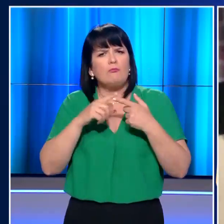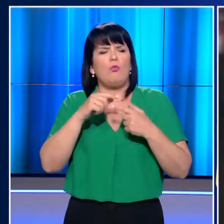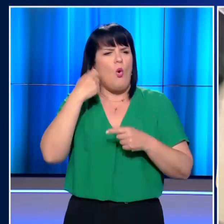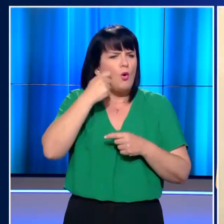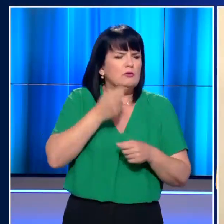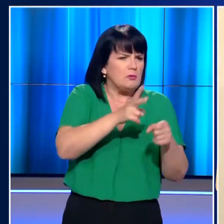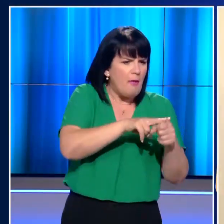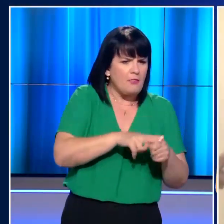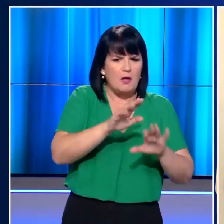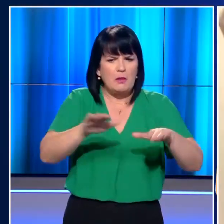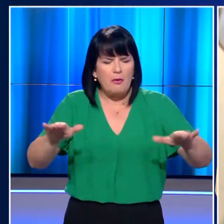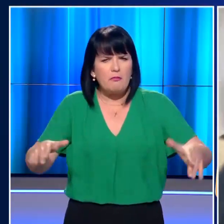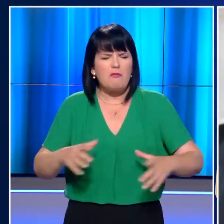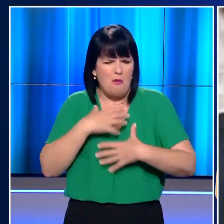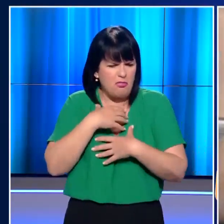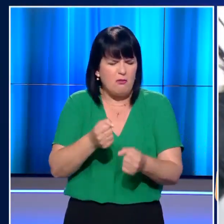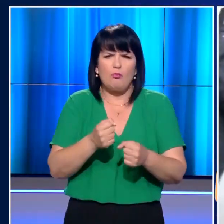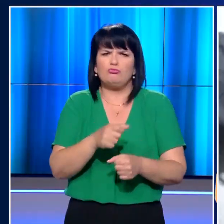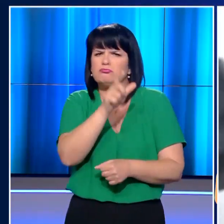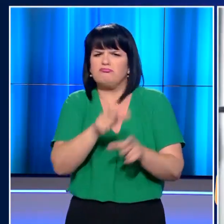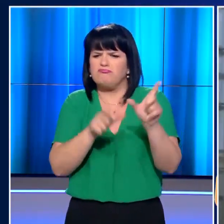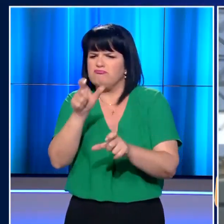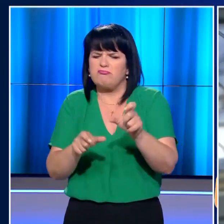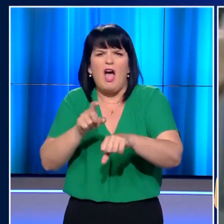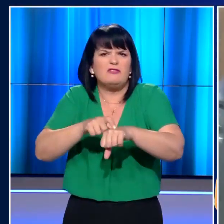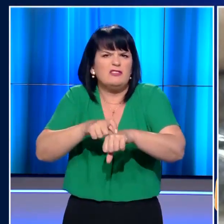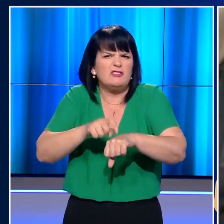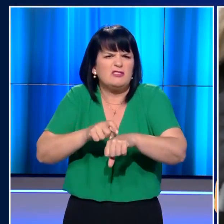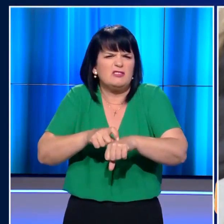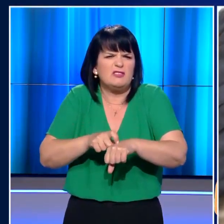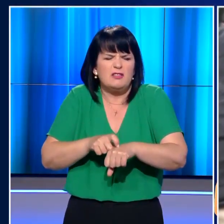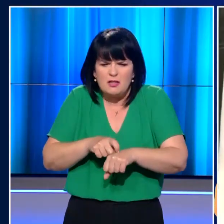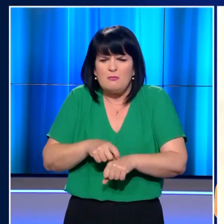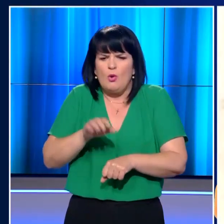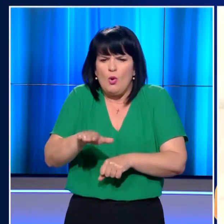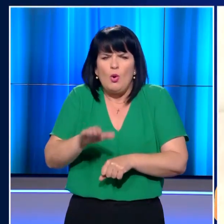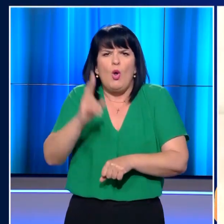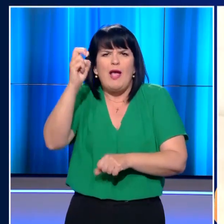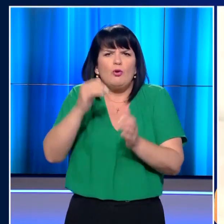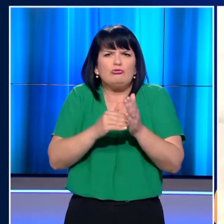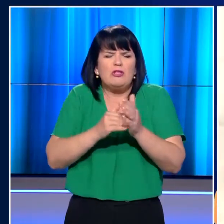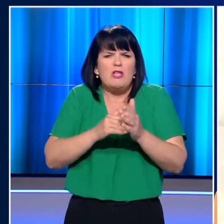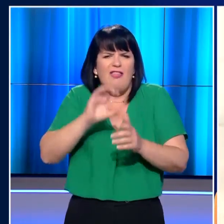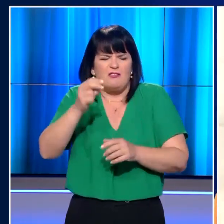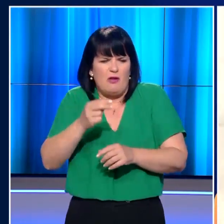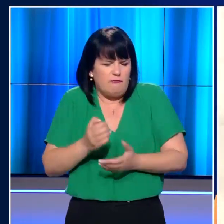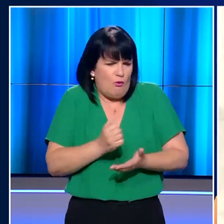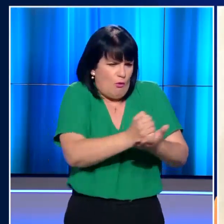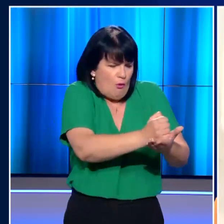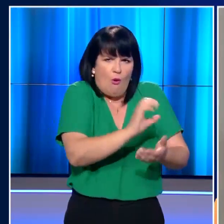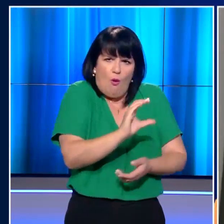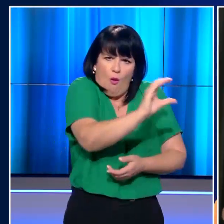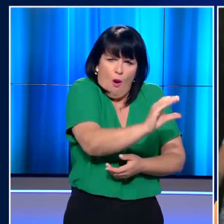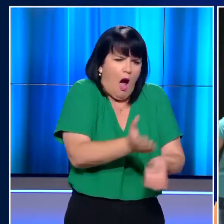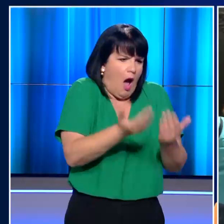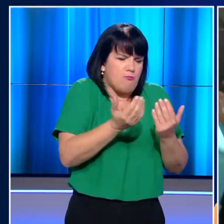έχασαν τα παιδιά τους και περιγράφουν την οργισμένη αντίδρασή του την ημέρα που δεν είχαν μαζί τους για να του δώσουν 20.000 ευρώ. Ο 47χρονος